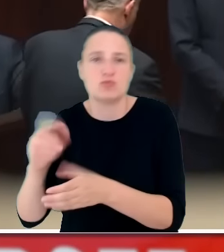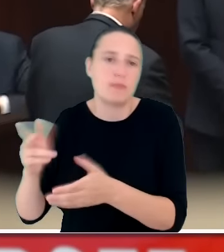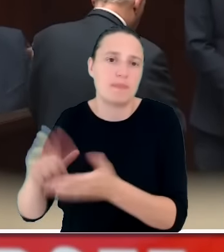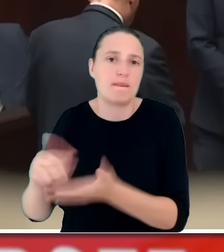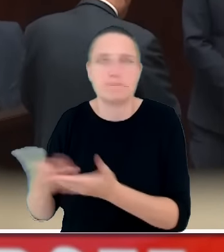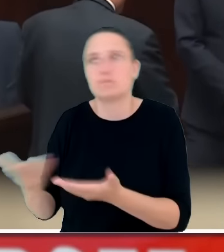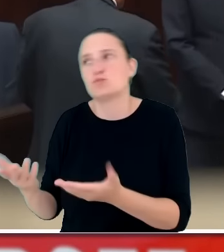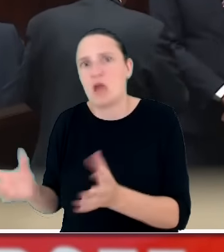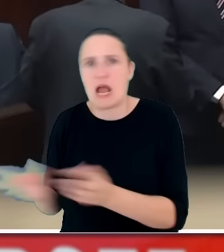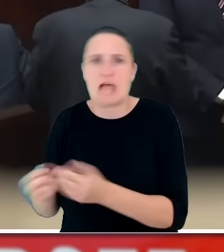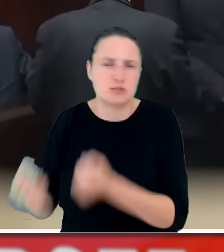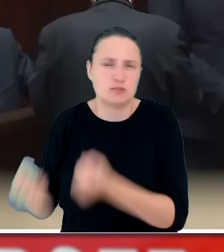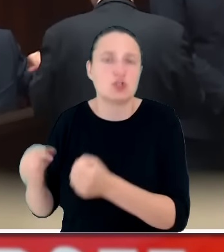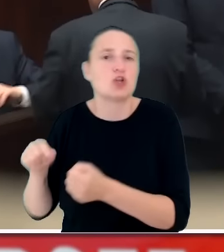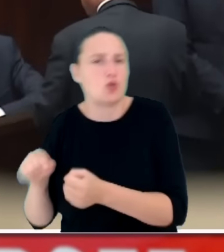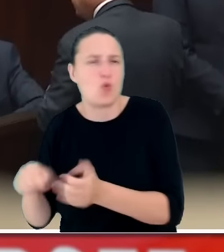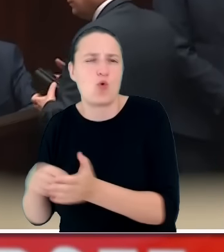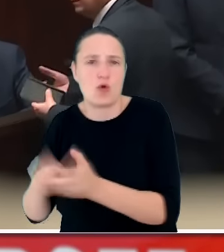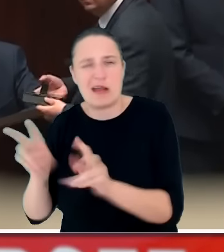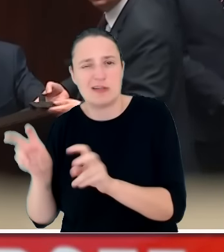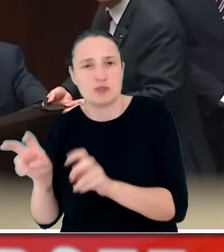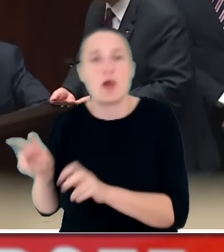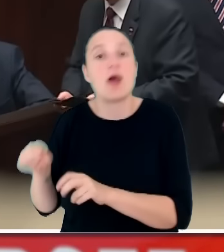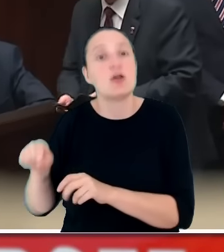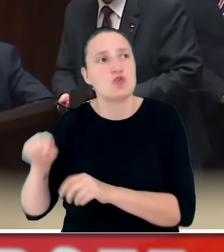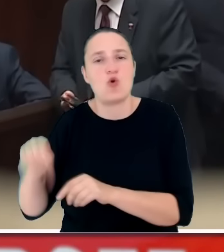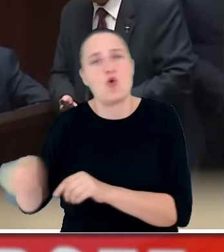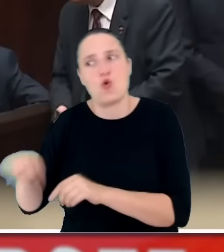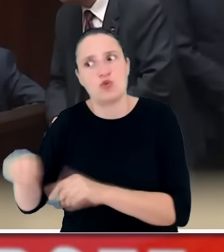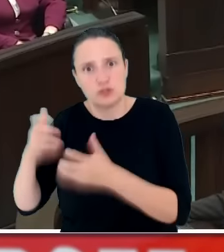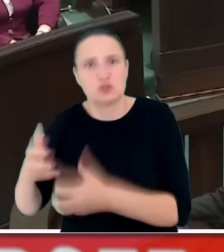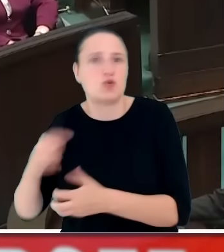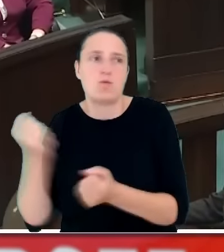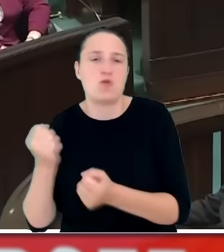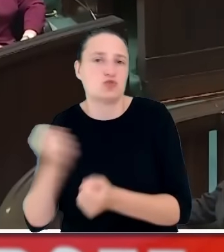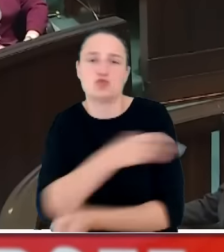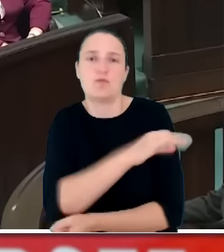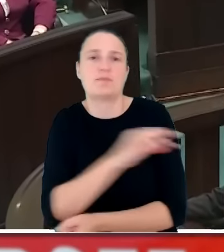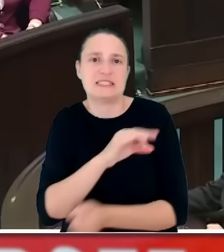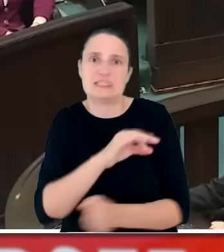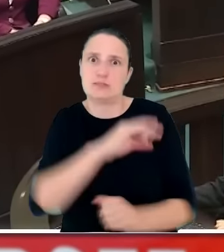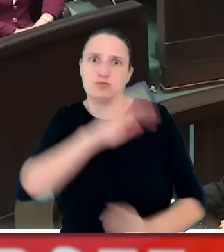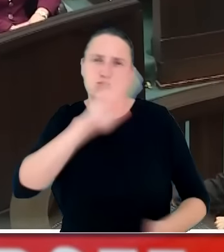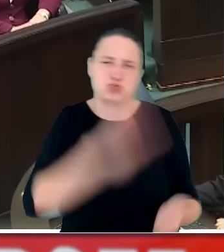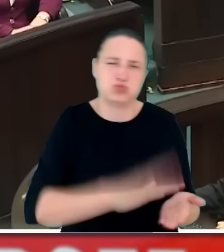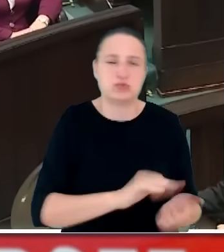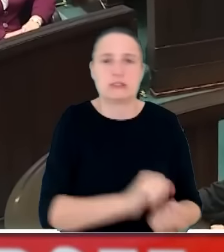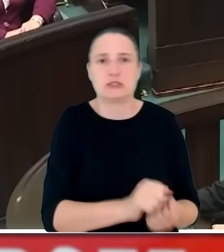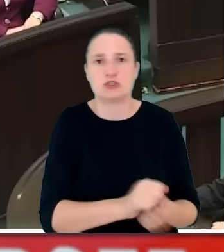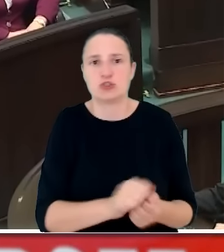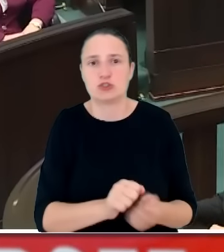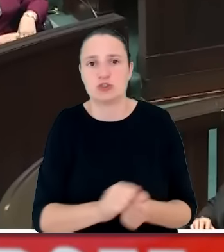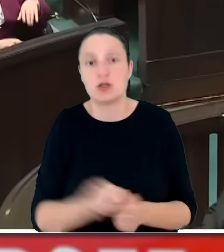zwłaszcza gdy w tle mamy działania mocno niepopularne w tym środowisku,